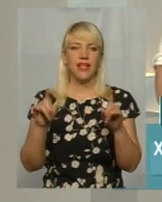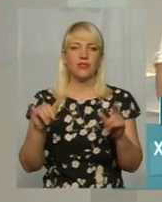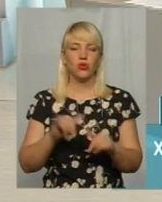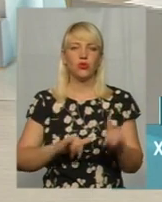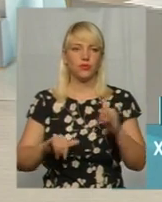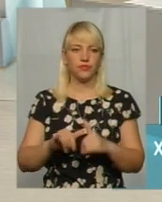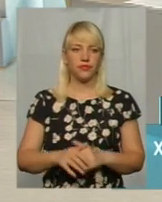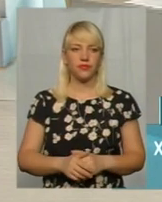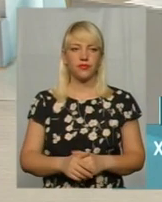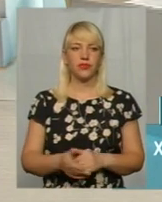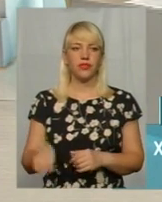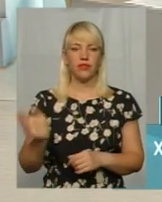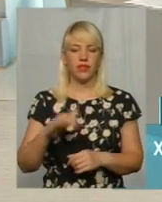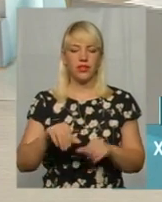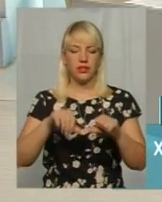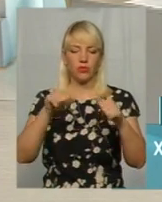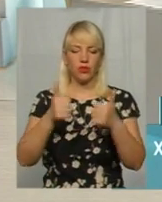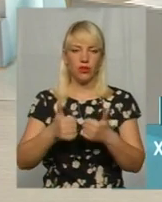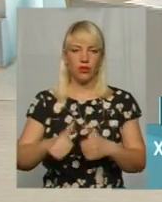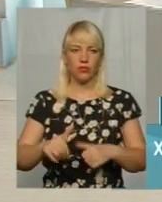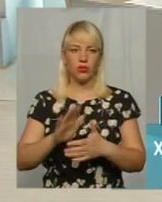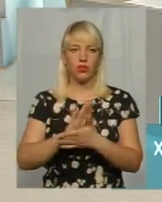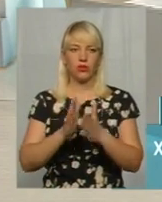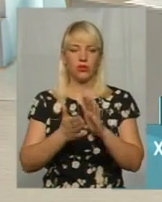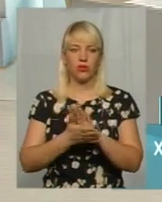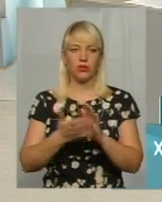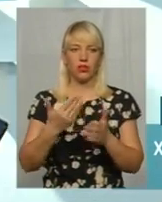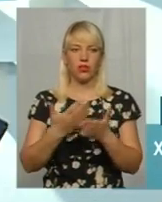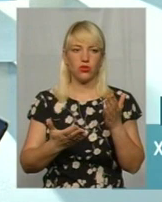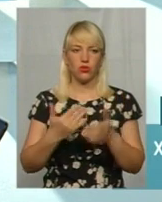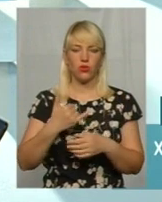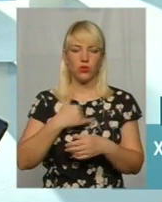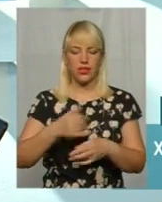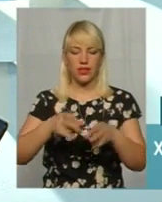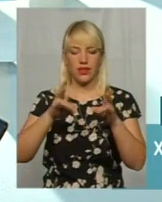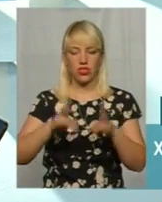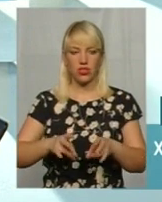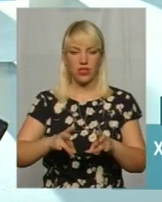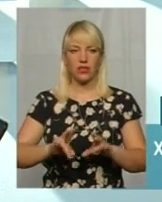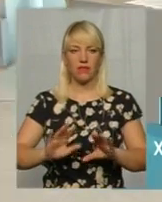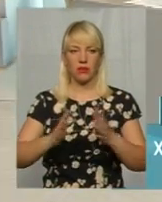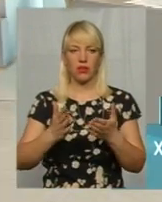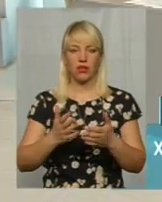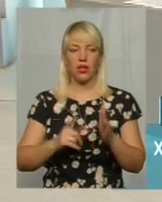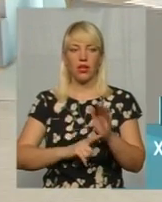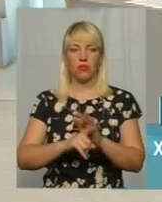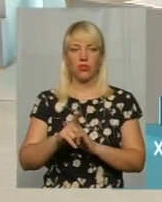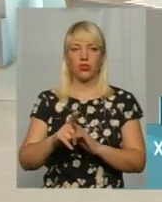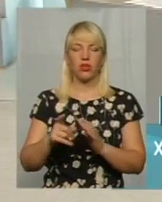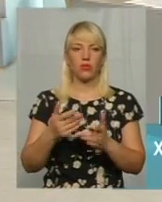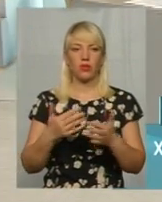Ну, давайте, можливо, змоделюємо ситуацію, це у нас якийсь нещасний випадок, чи це, ну, так, почнемо з того, що,